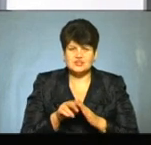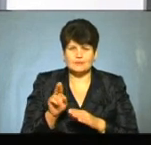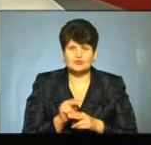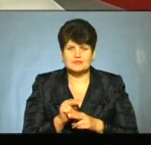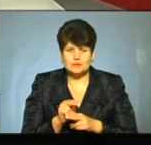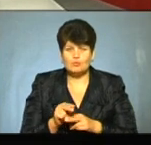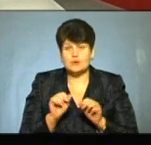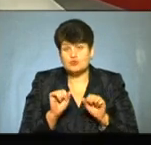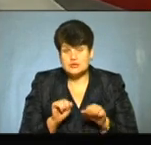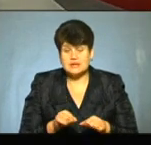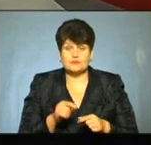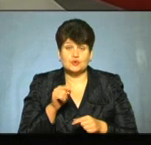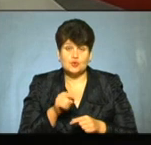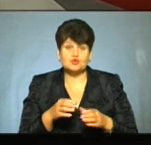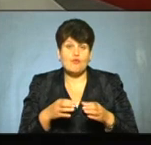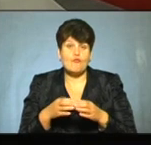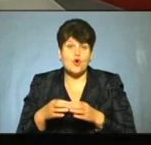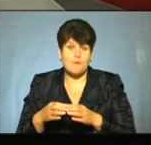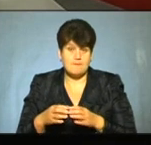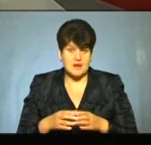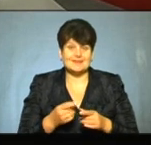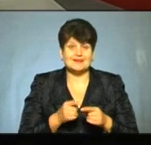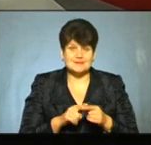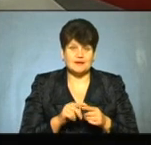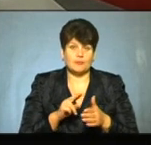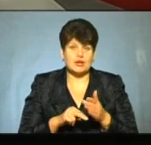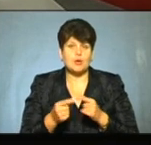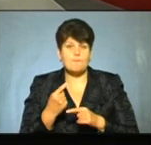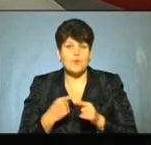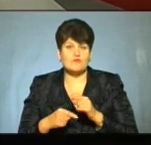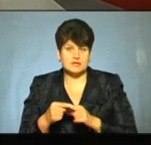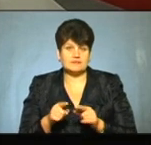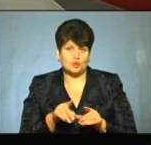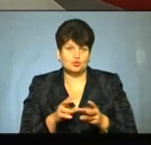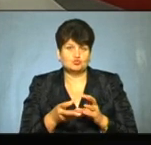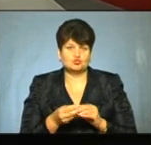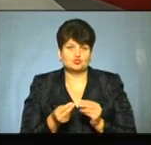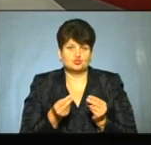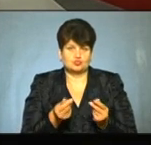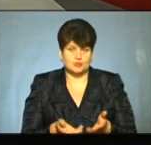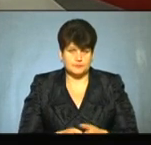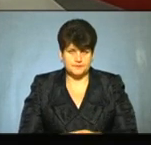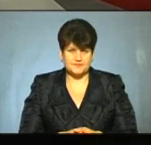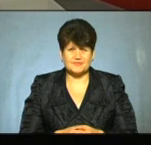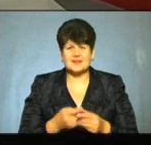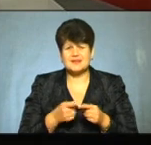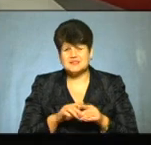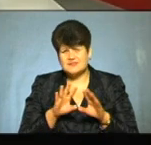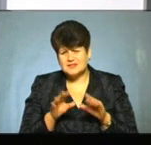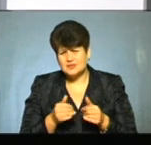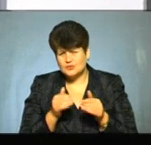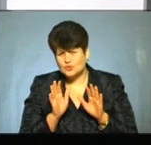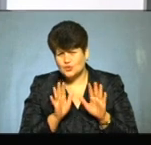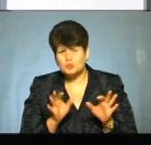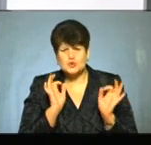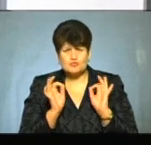можливо, велика імовірність того, що саме в ту громаду цей акциз повернеться такою ж сумою. Знаєте, все ніби добре.